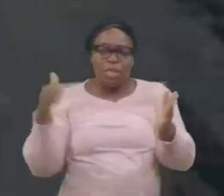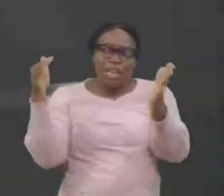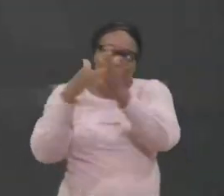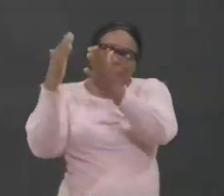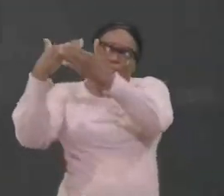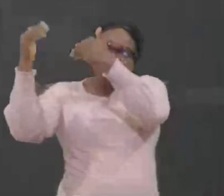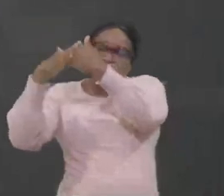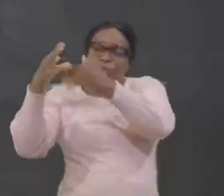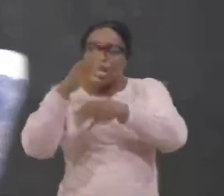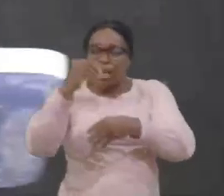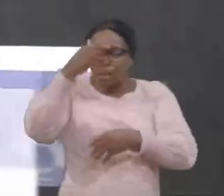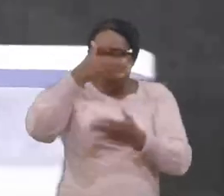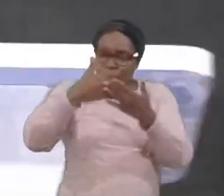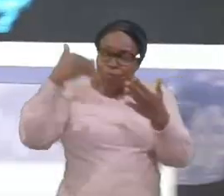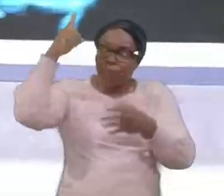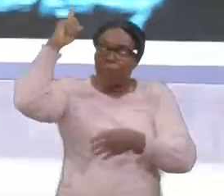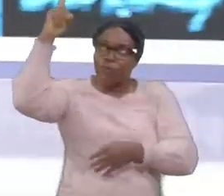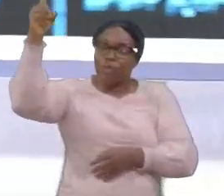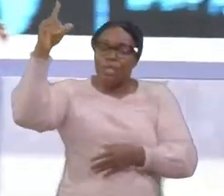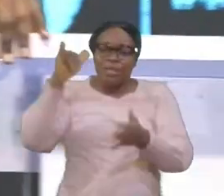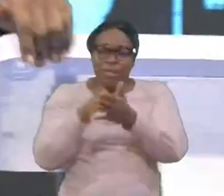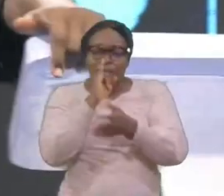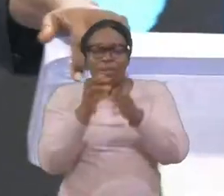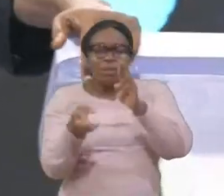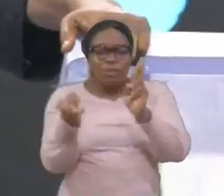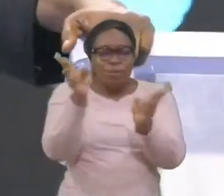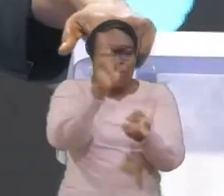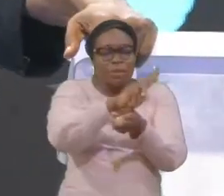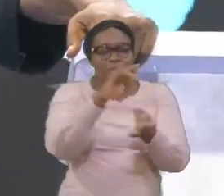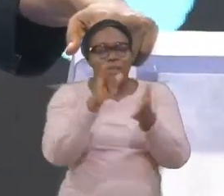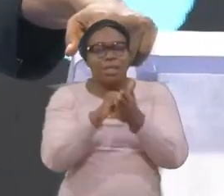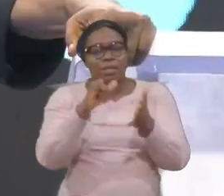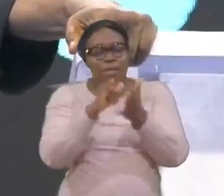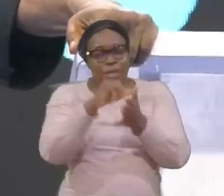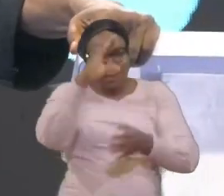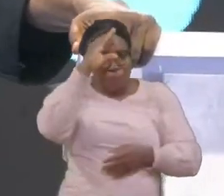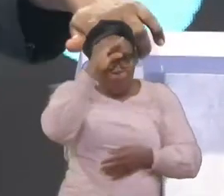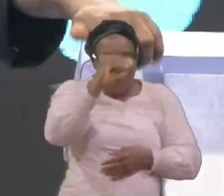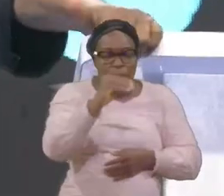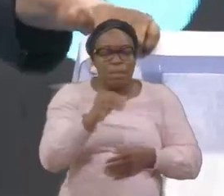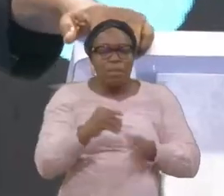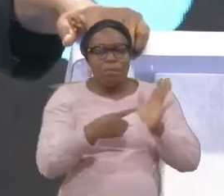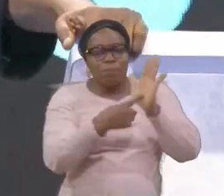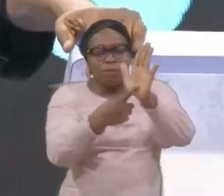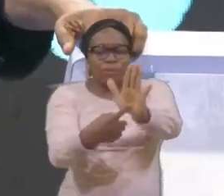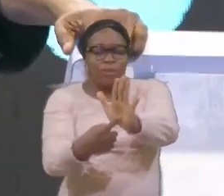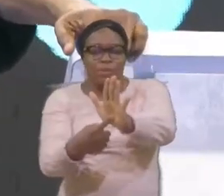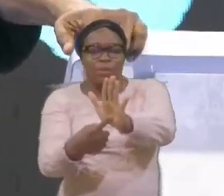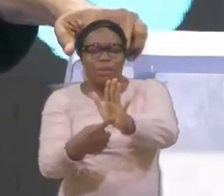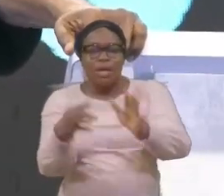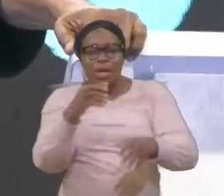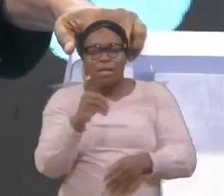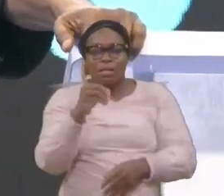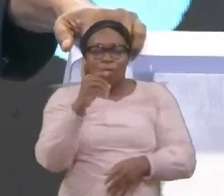contre toi. Ça,'est la repentance, Que cet homme, A manifesté. Et si tu